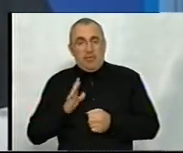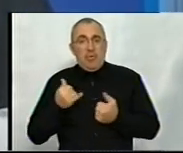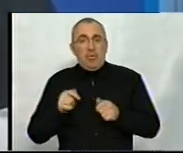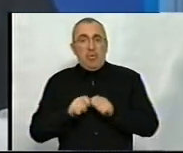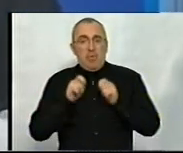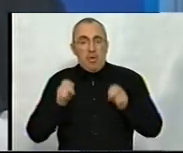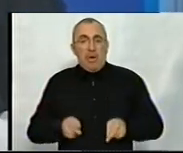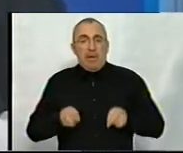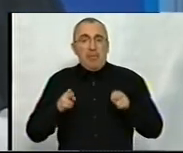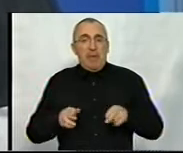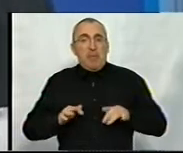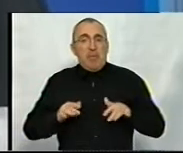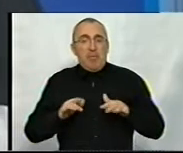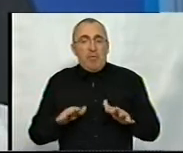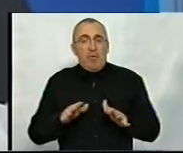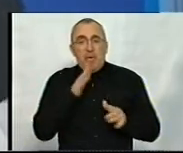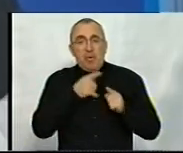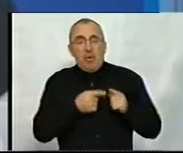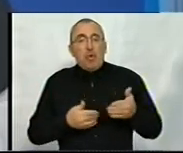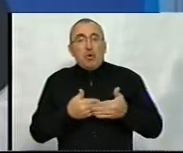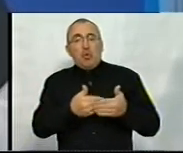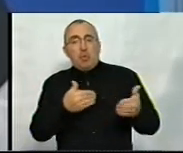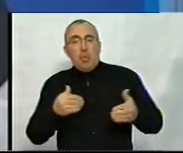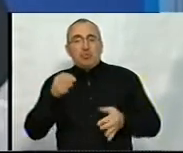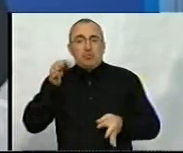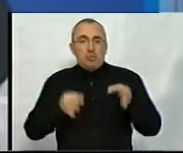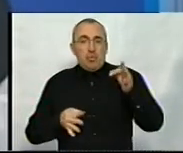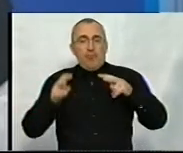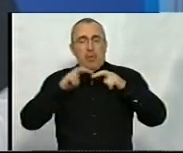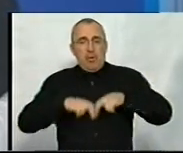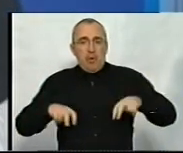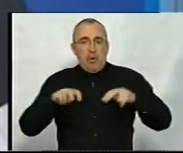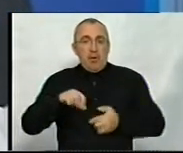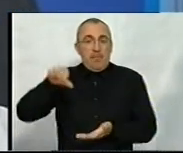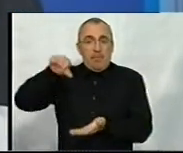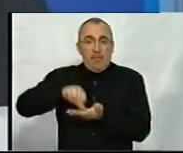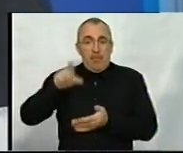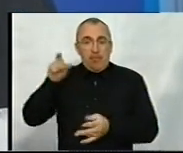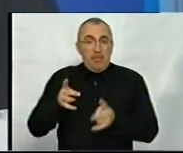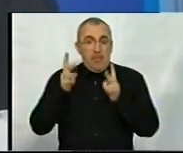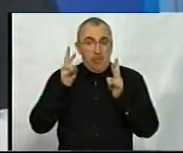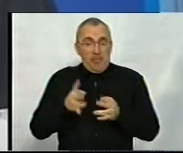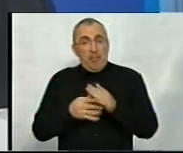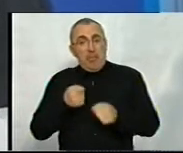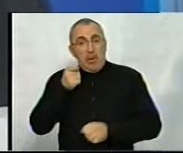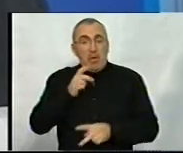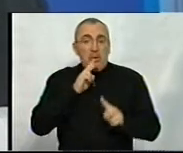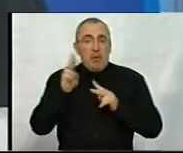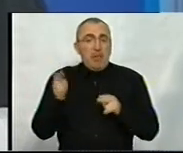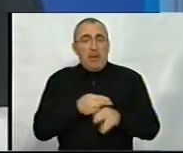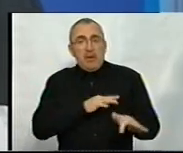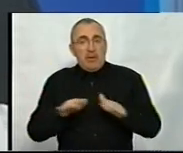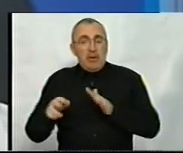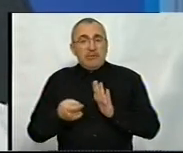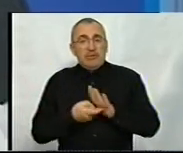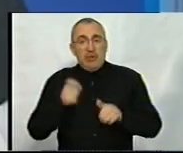кримінальне впровадження триває досудове розслідування. Представниця потерпілої подала скаргу на бездіяльність